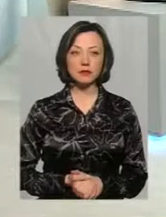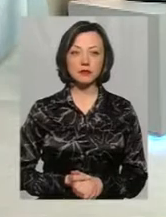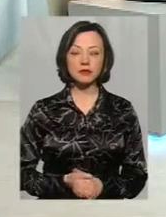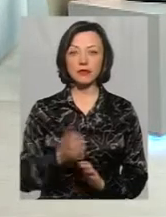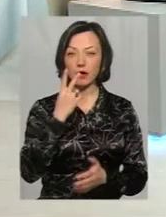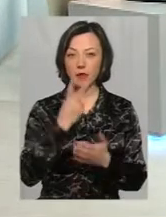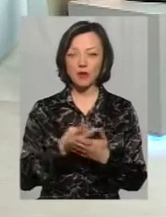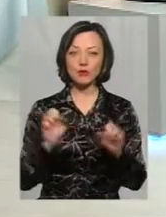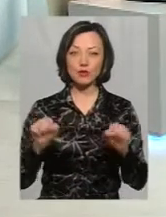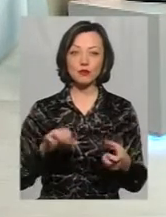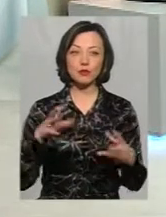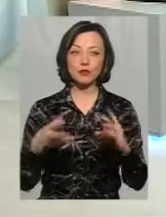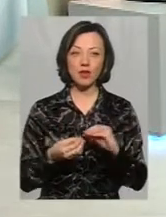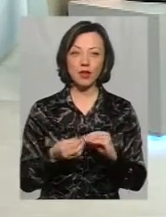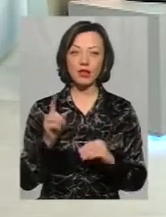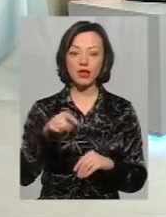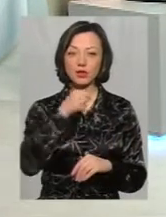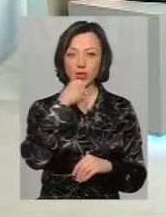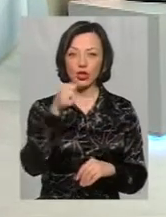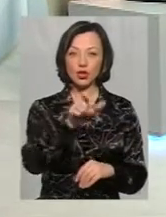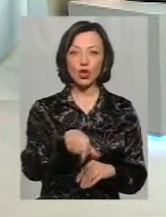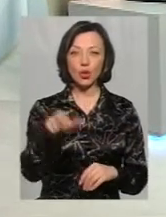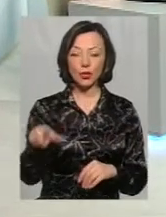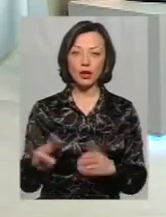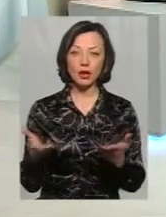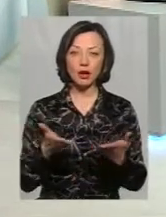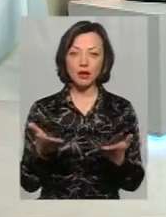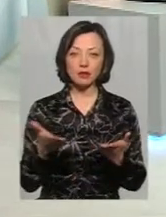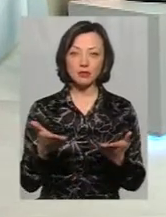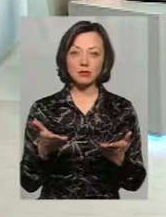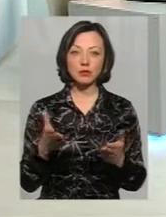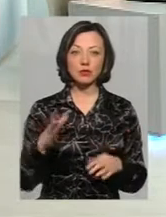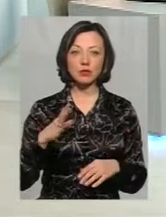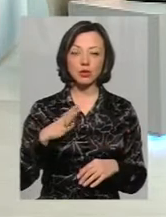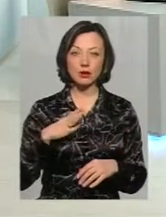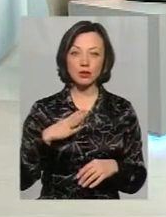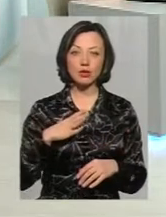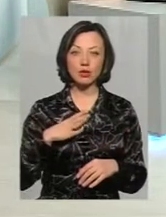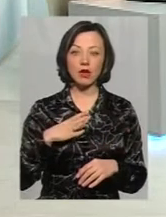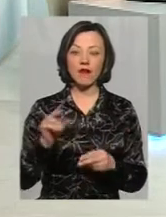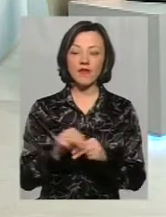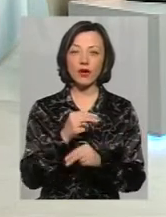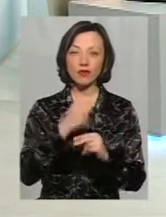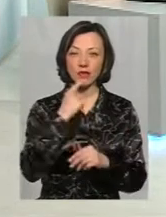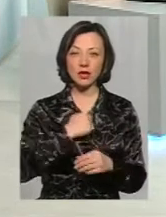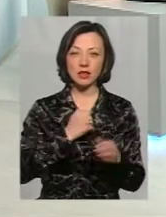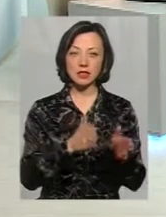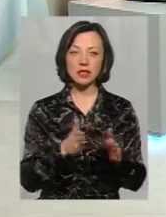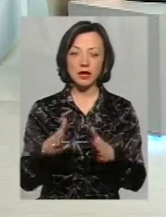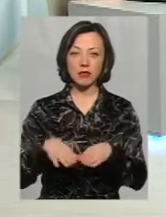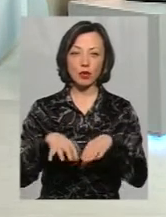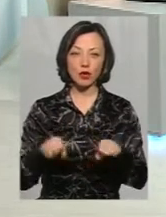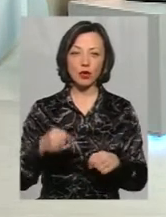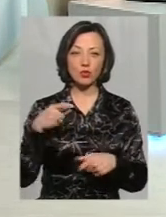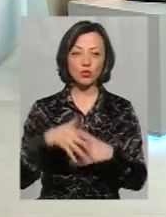Можемо підсумувати те, що навіть старші люди, які були, скажімо, виховані в тій радянській системі тоталітарній,